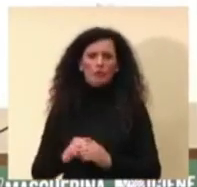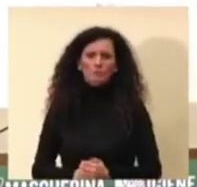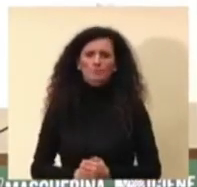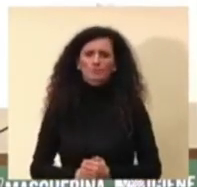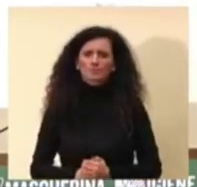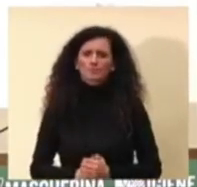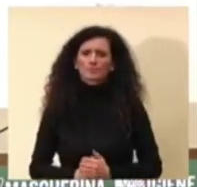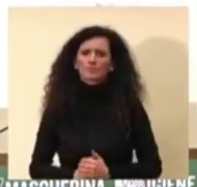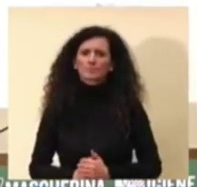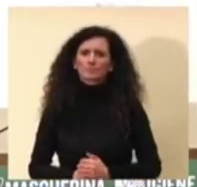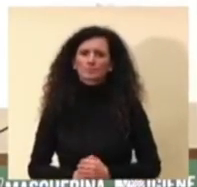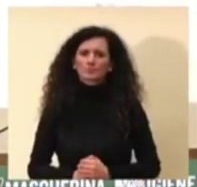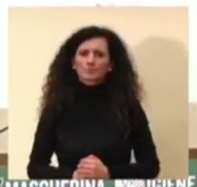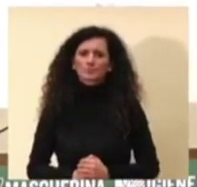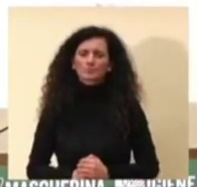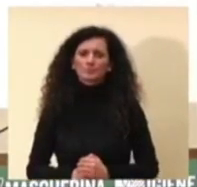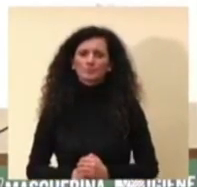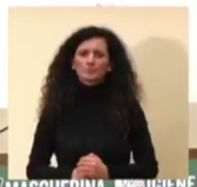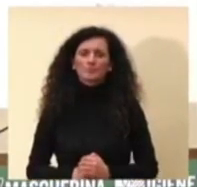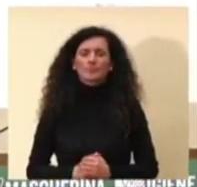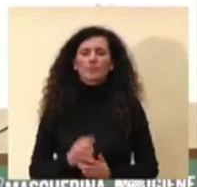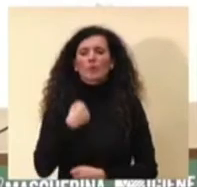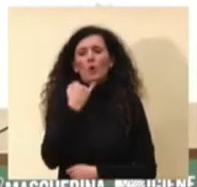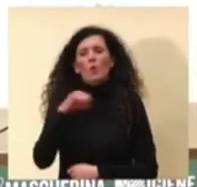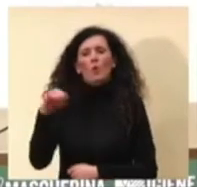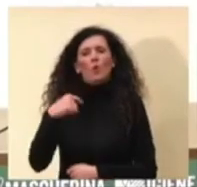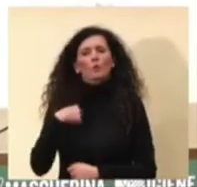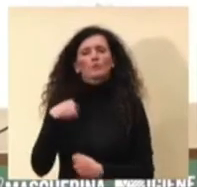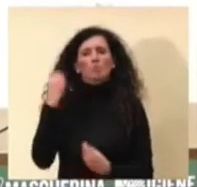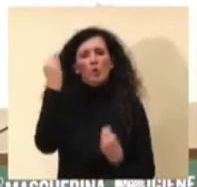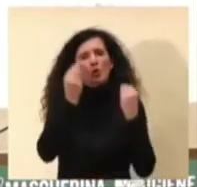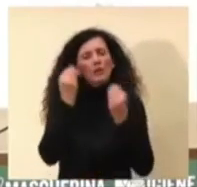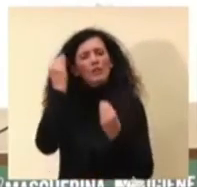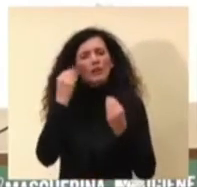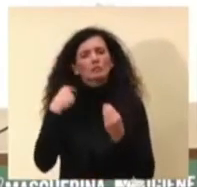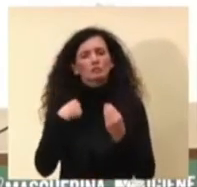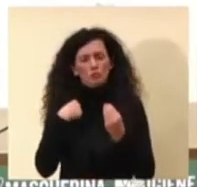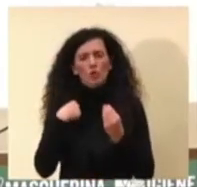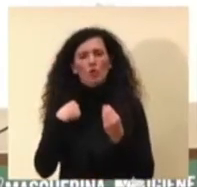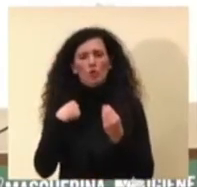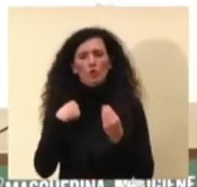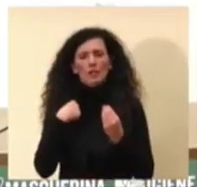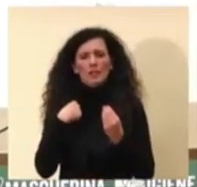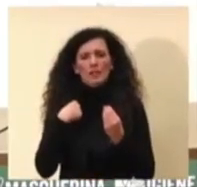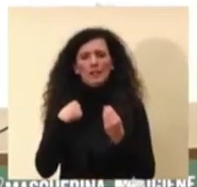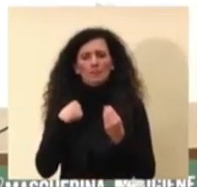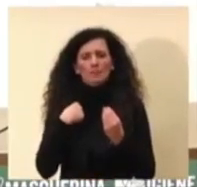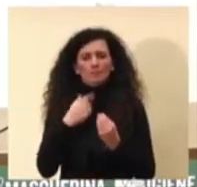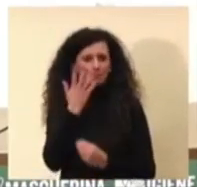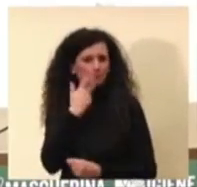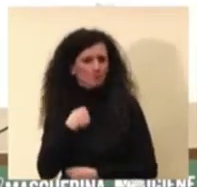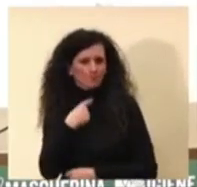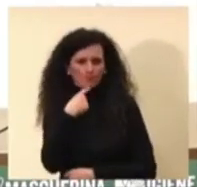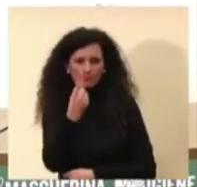Il quarto e ultimo aspetto che vorrei riprendere è quello dell